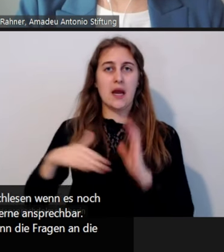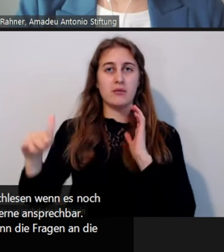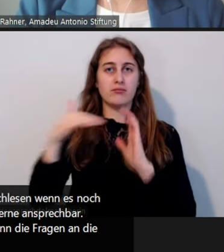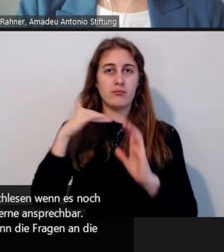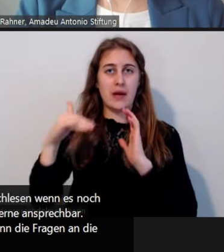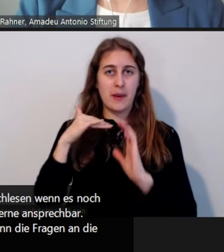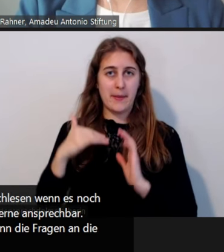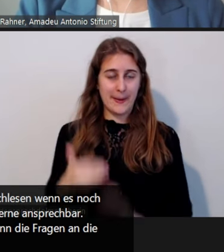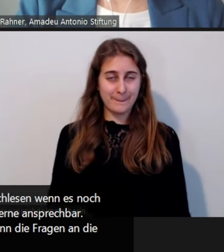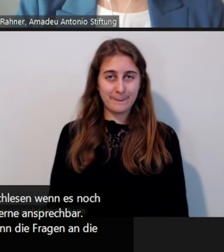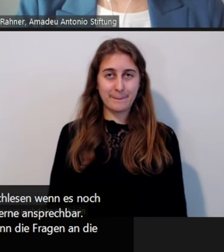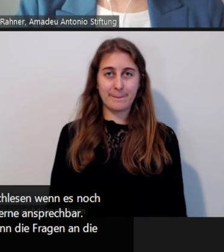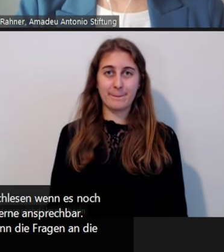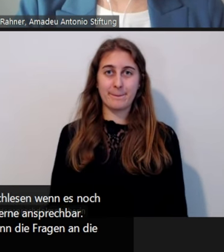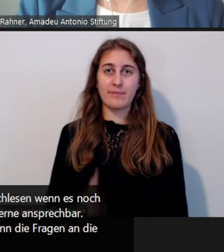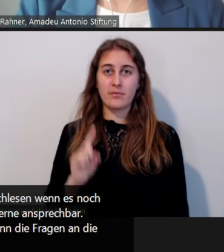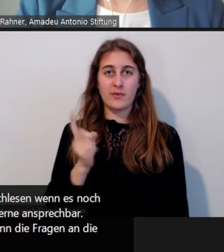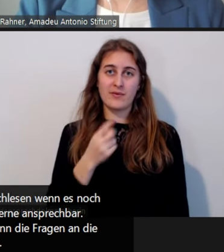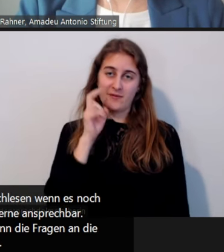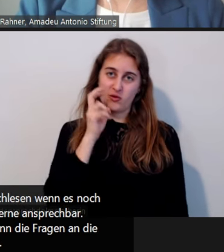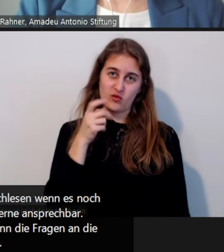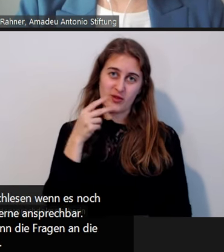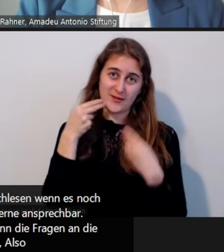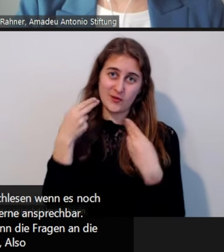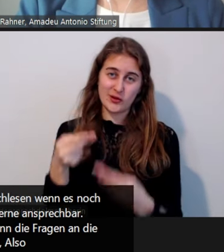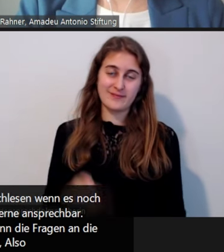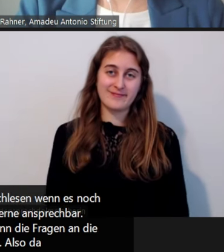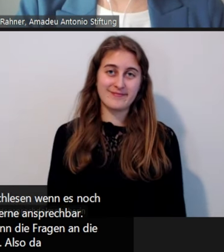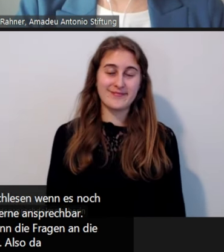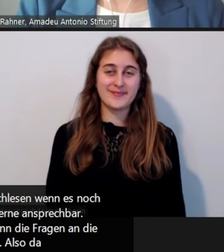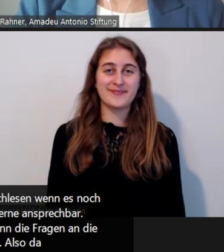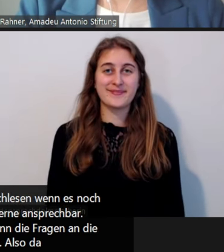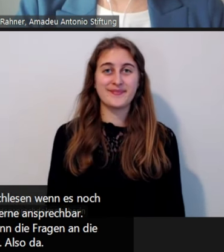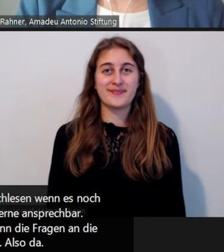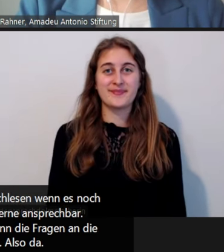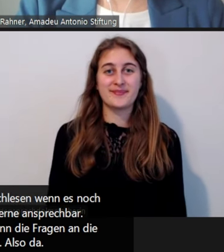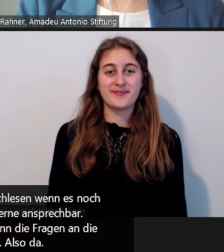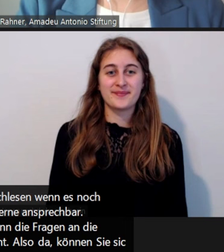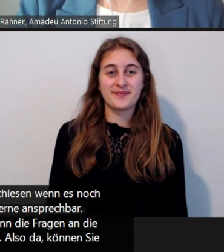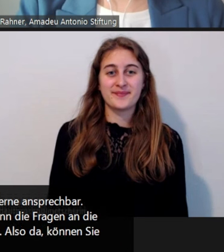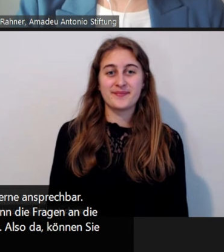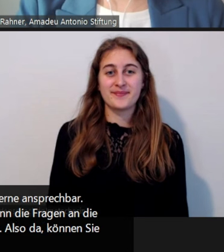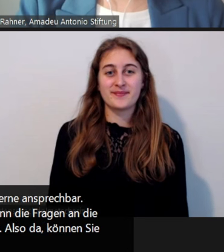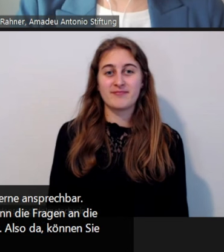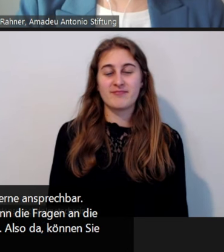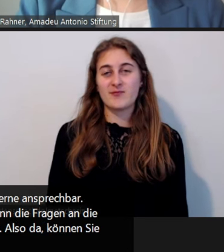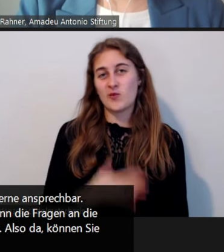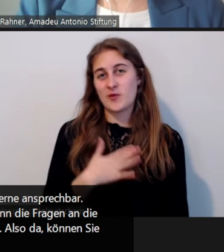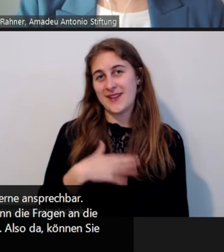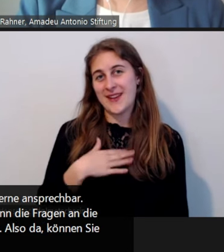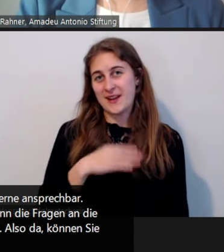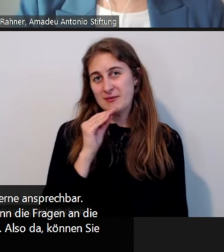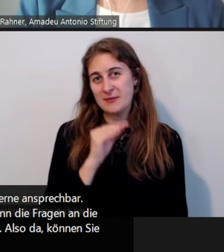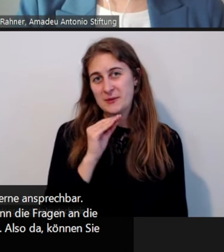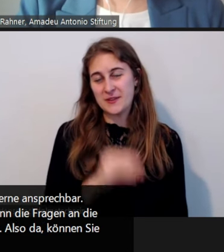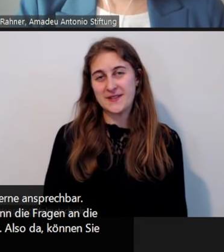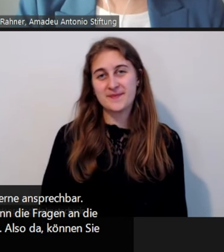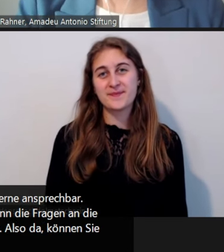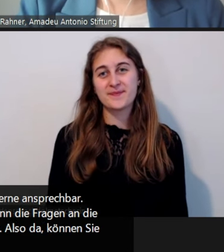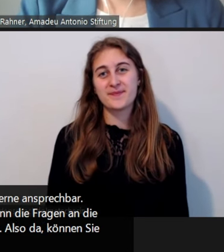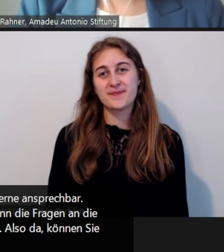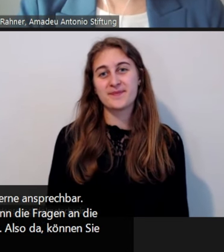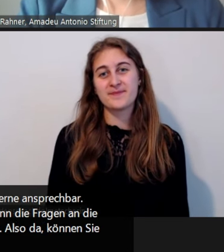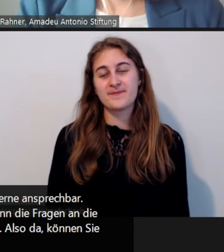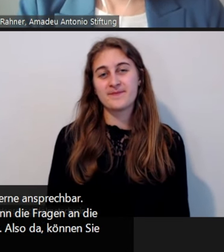nachdem, um was es geht. Also da können Sie sich auf jeden Fall hinwenden. Ja,